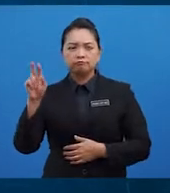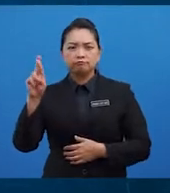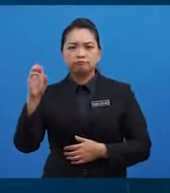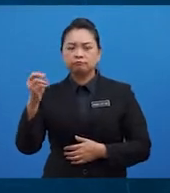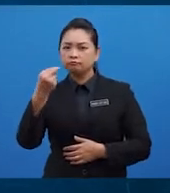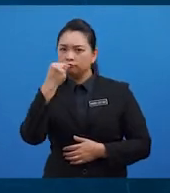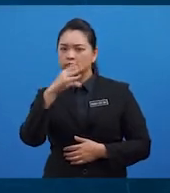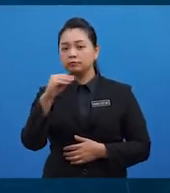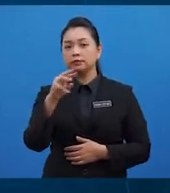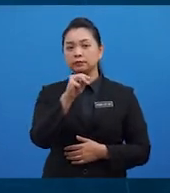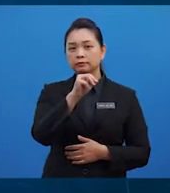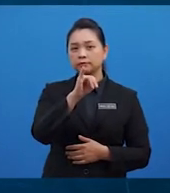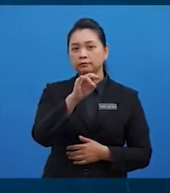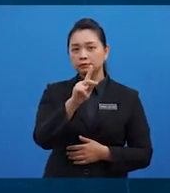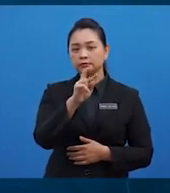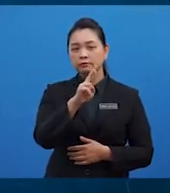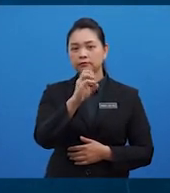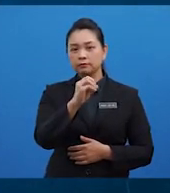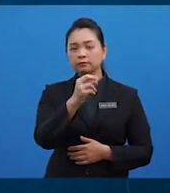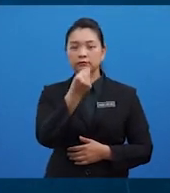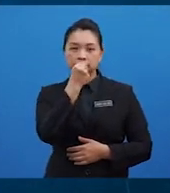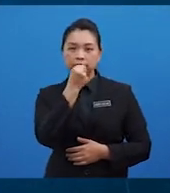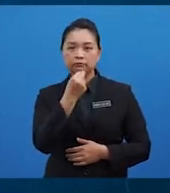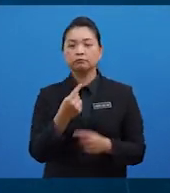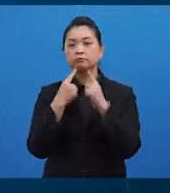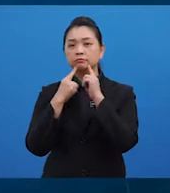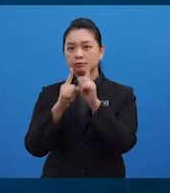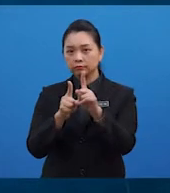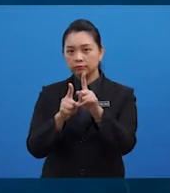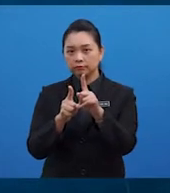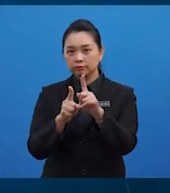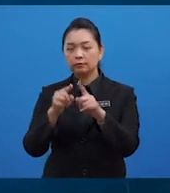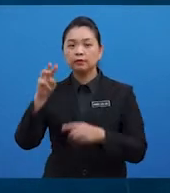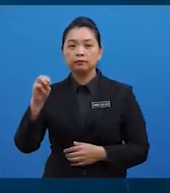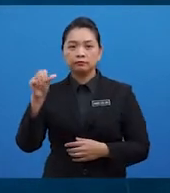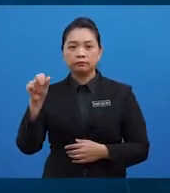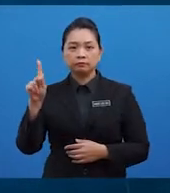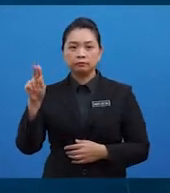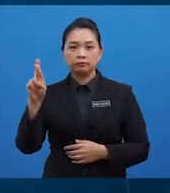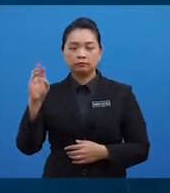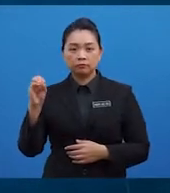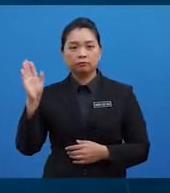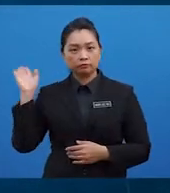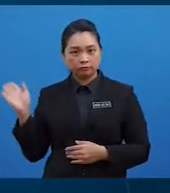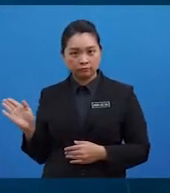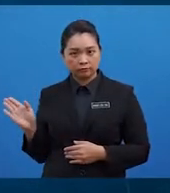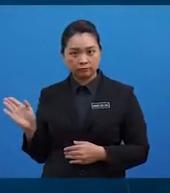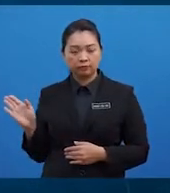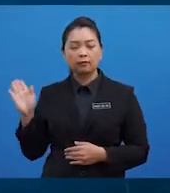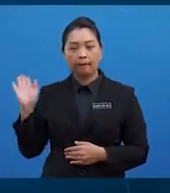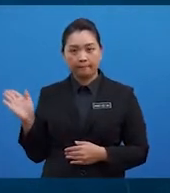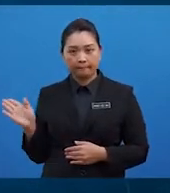dan mikronutrien? Jawapannya, makronutrien adalah karbohidrat,